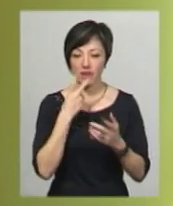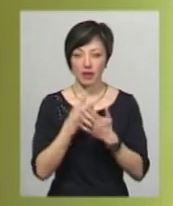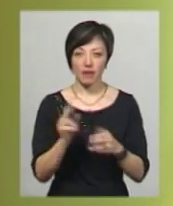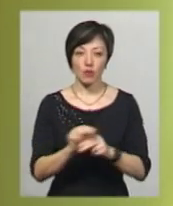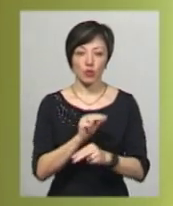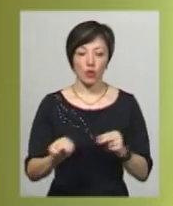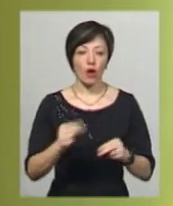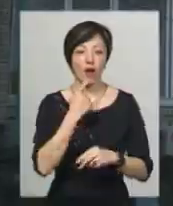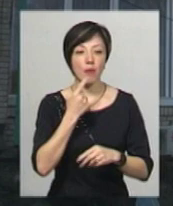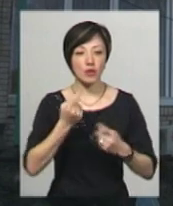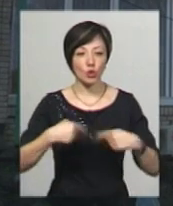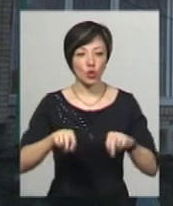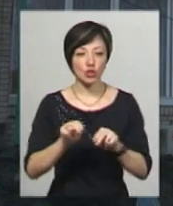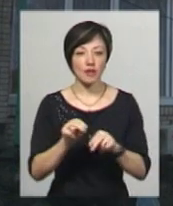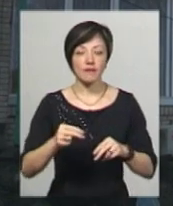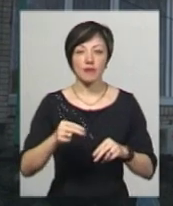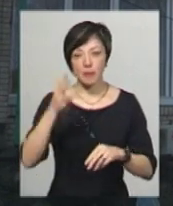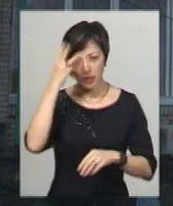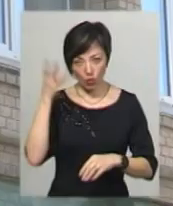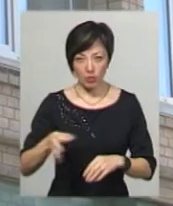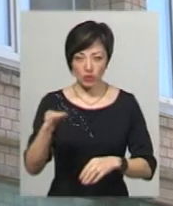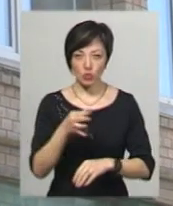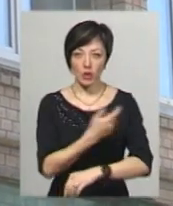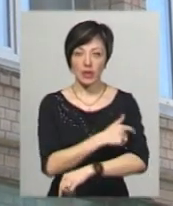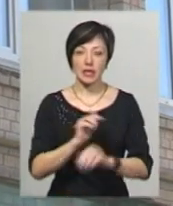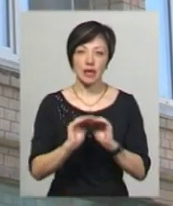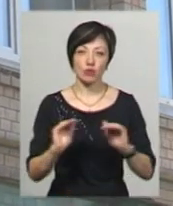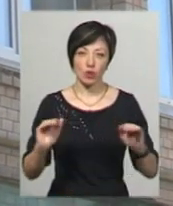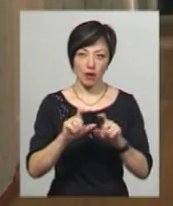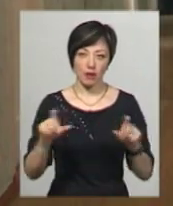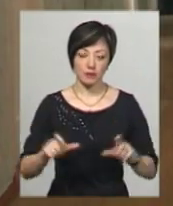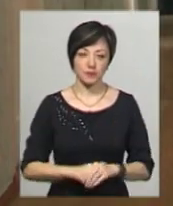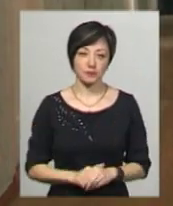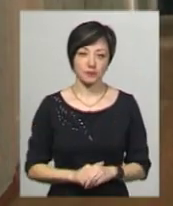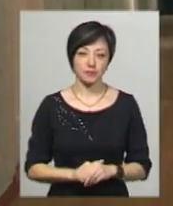відремонтоване гематологічне відділення Хмельницької обласної клінічної дитячої лікарні.